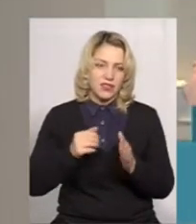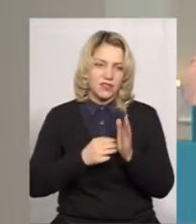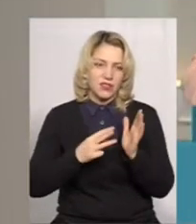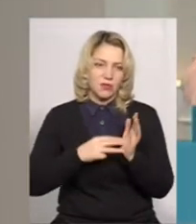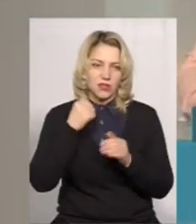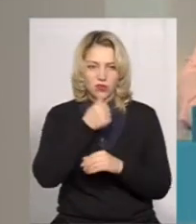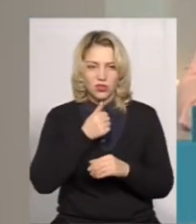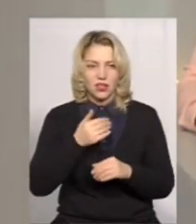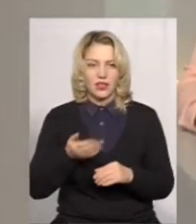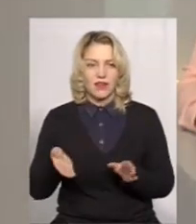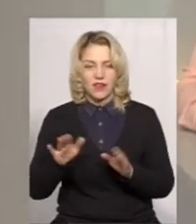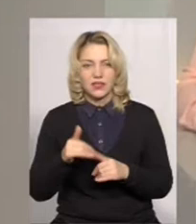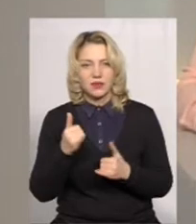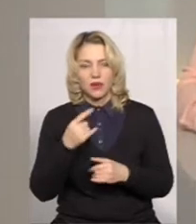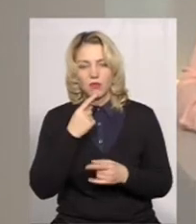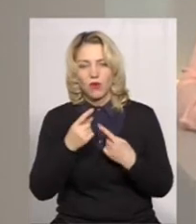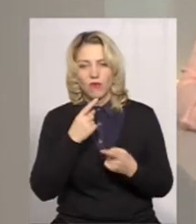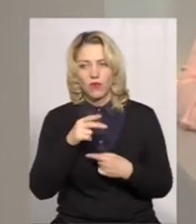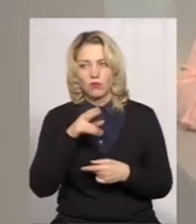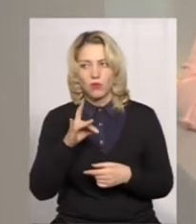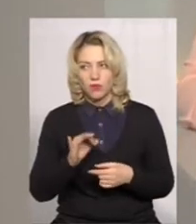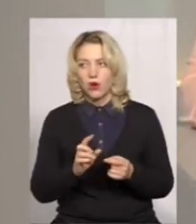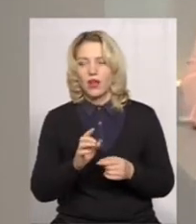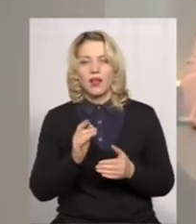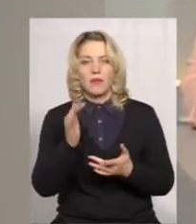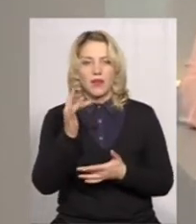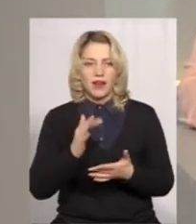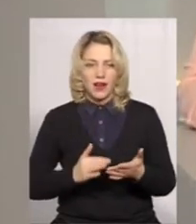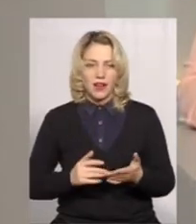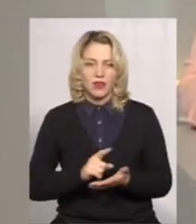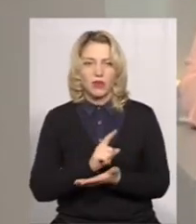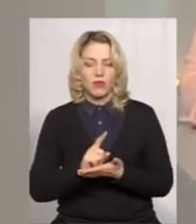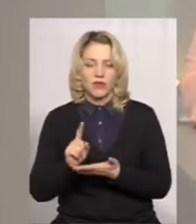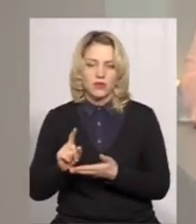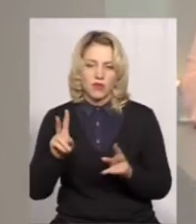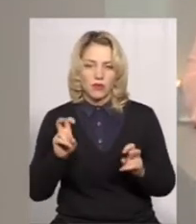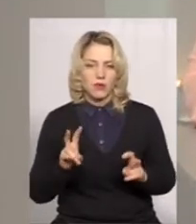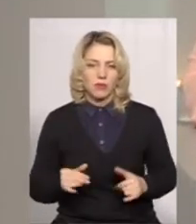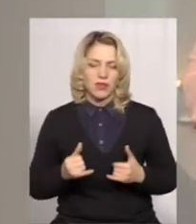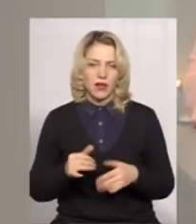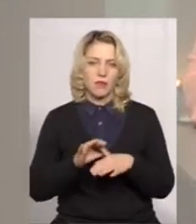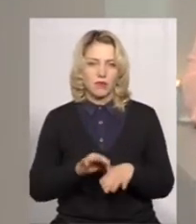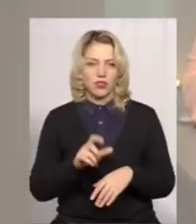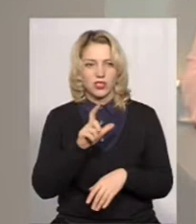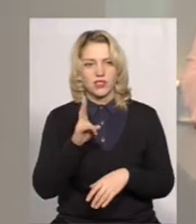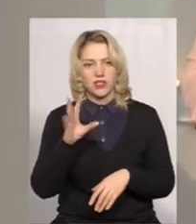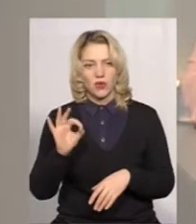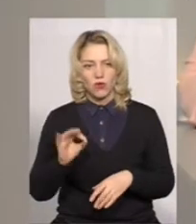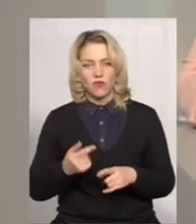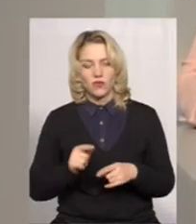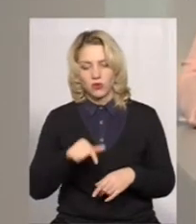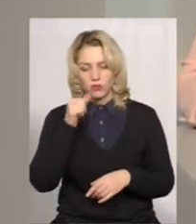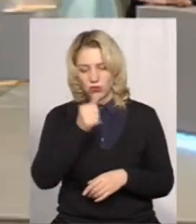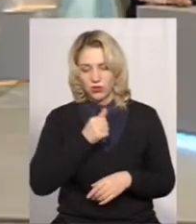Ну, тепер поговоримо про перелік обов'язкових предметів для проходження ЗНО у цьому році. Він не